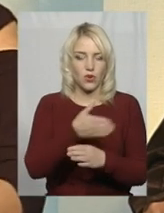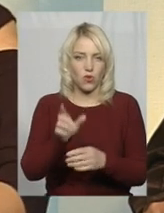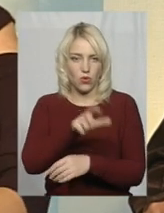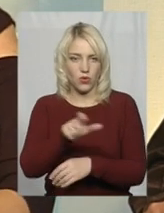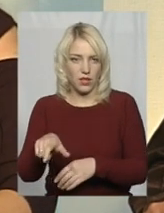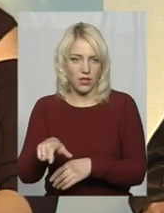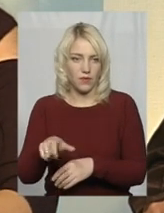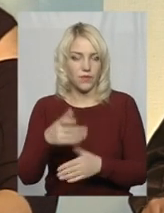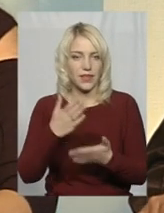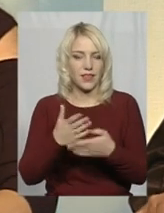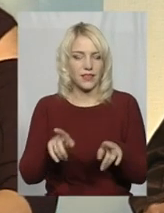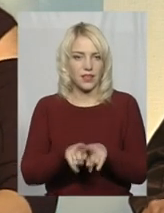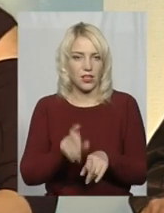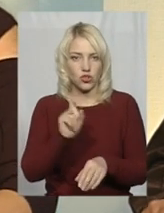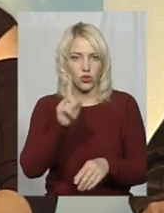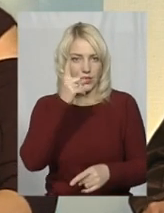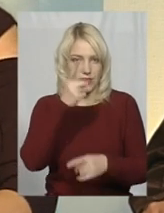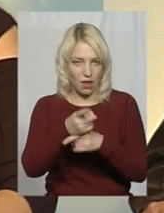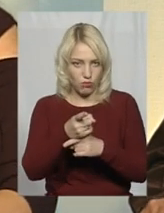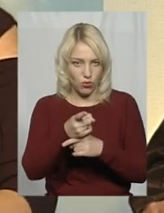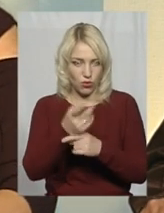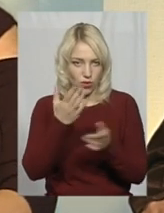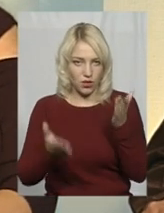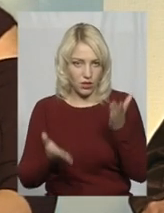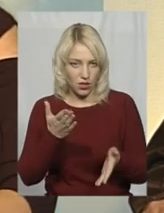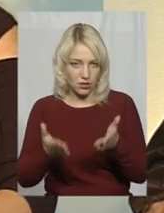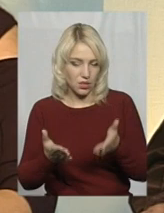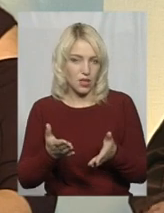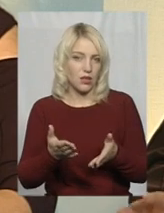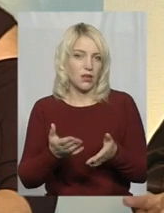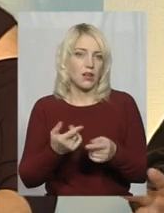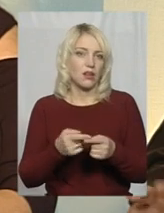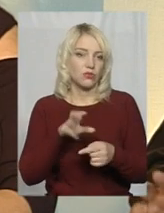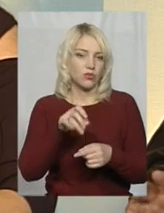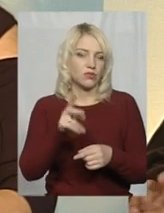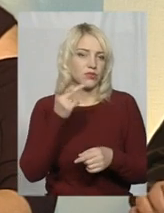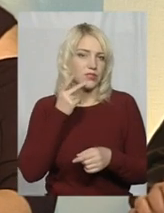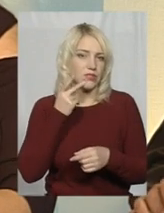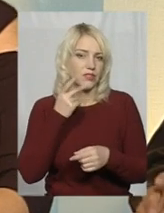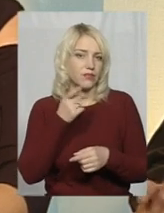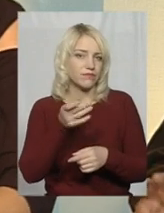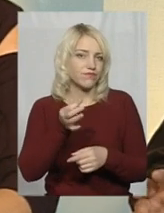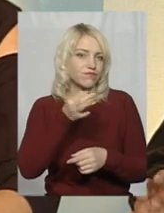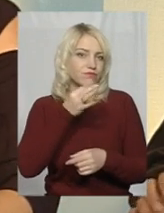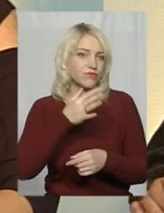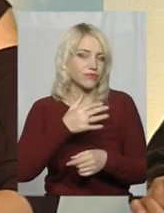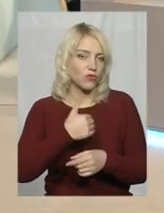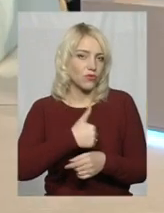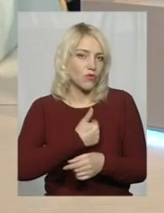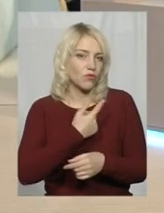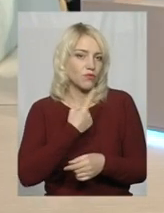заборонений плід, він завжди має такий приватливий